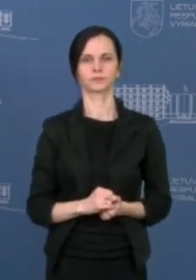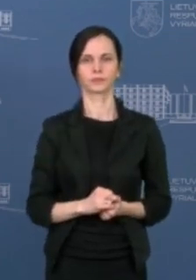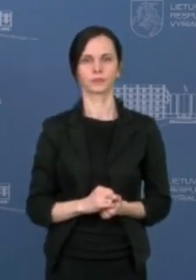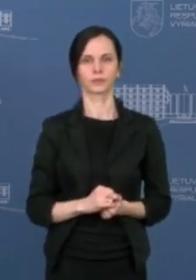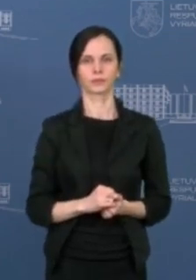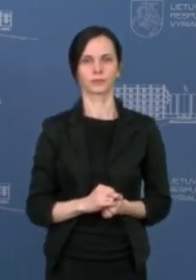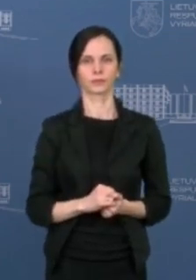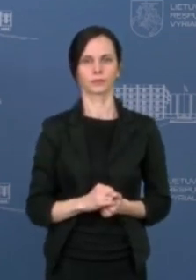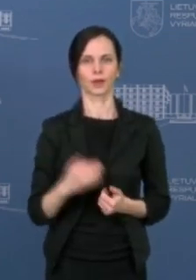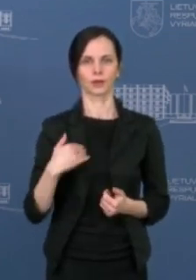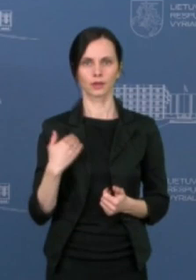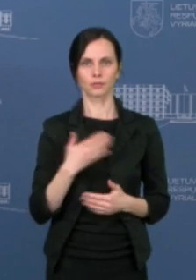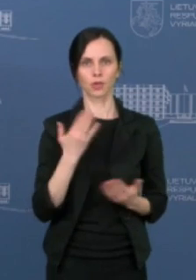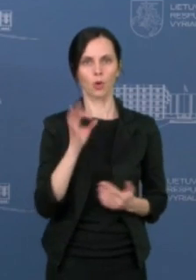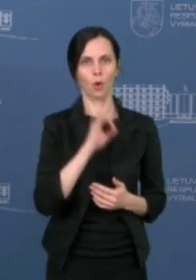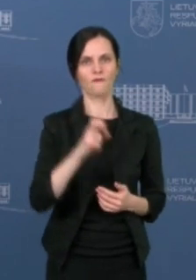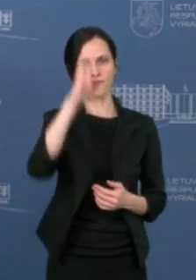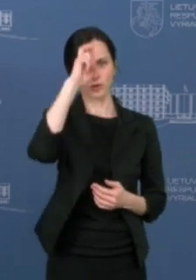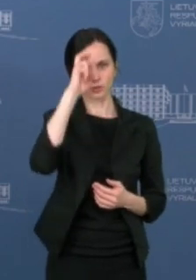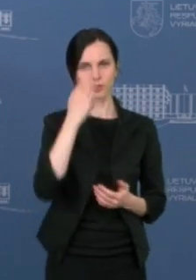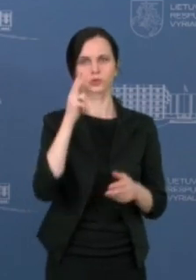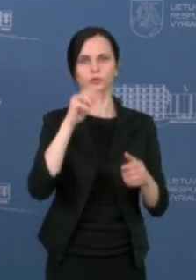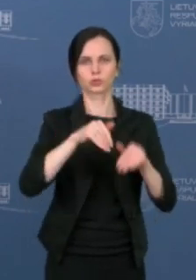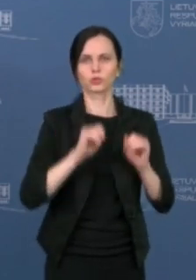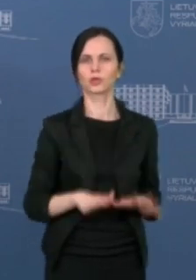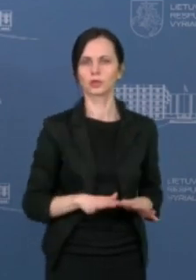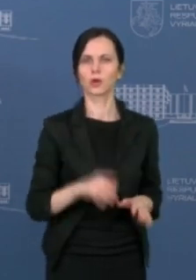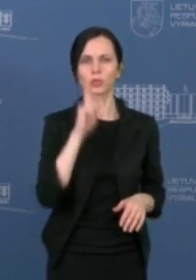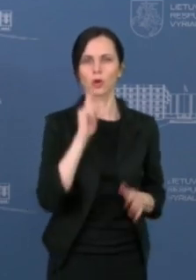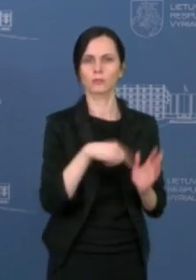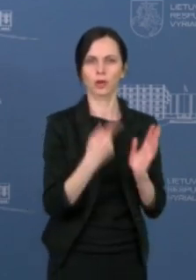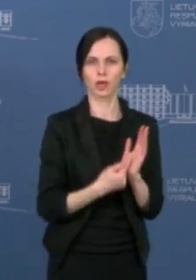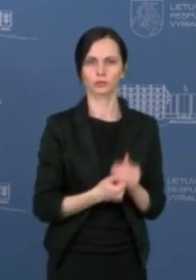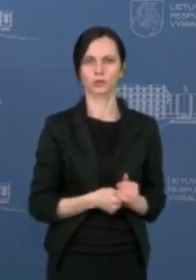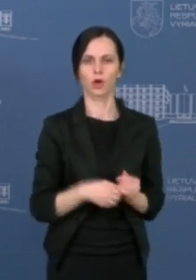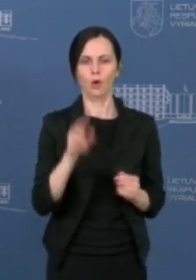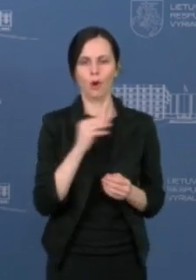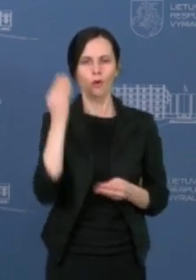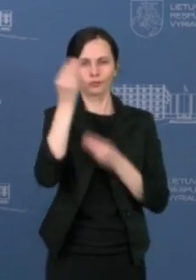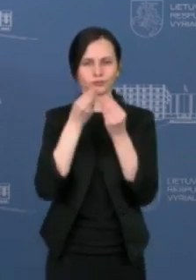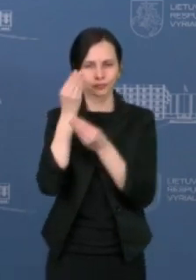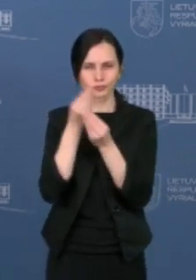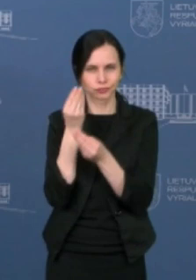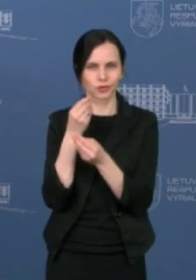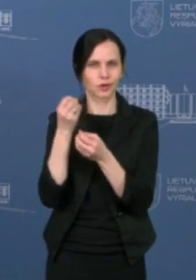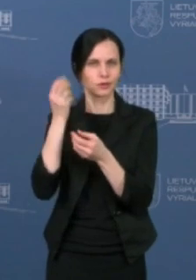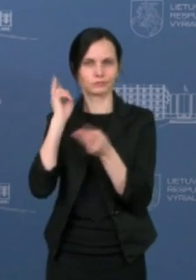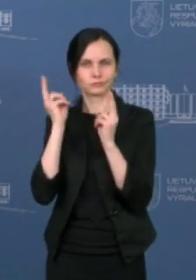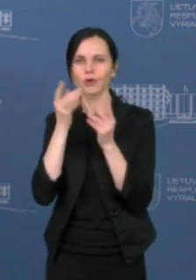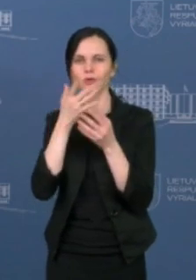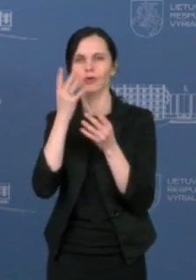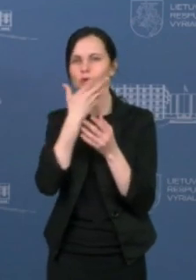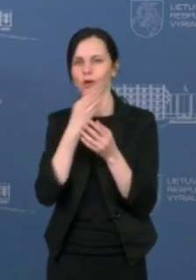jūsų paklausyti dėl vyriausybės nutarimo. Jame buvo minima viena iš priežasčių, kad didelis šešėlis buvo grožio paslaugose. Norėjau paklausti,